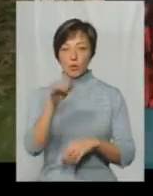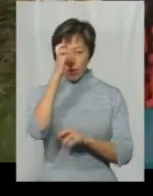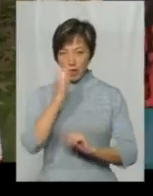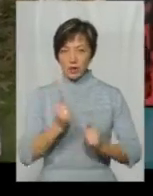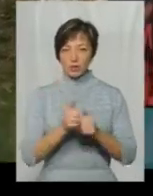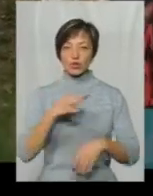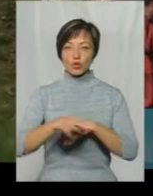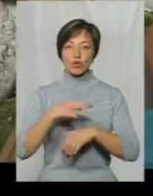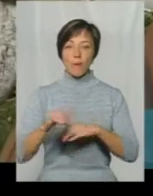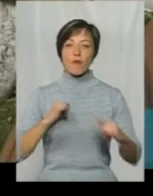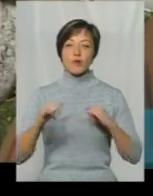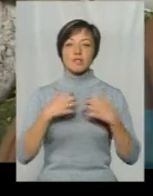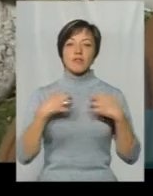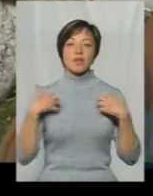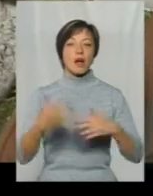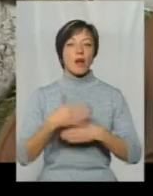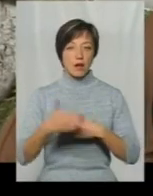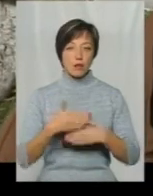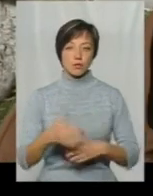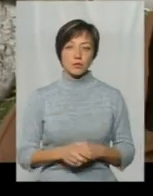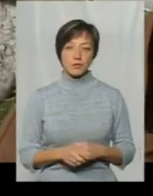за жорстоке поводження з тваринами карають